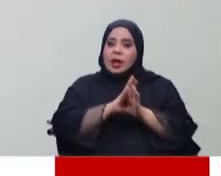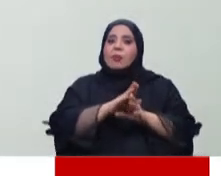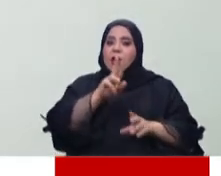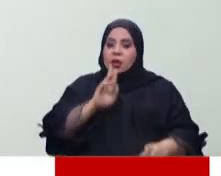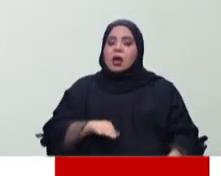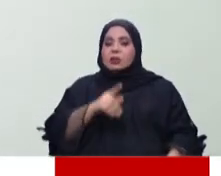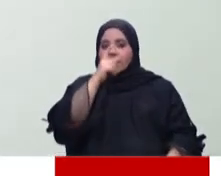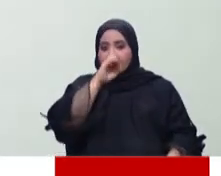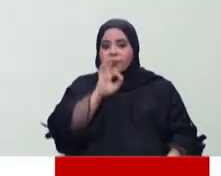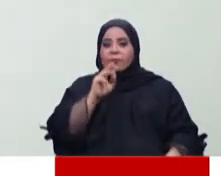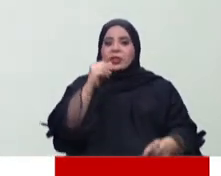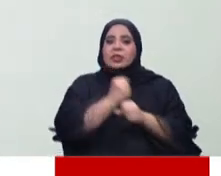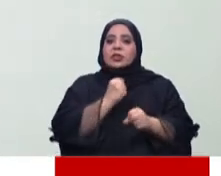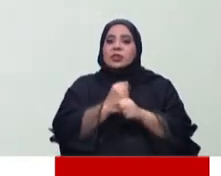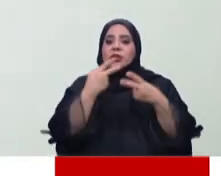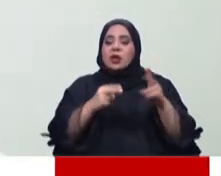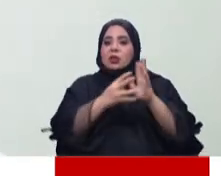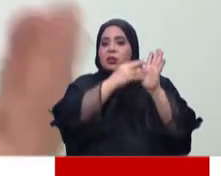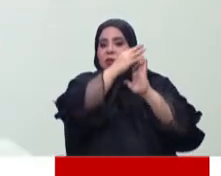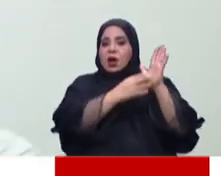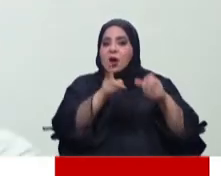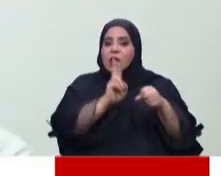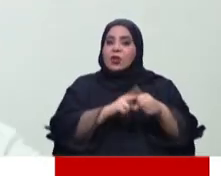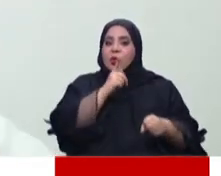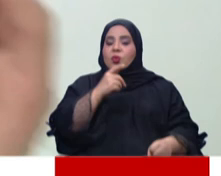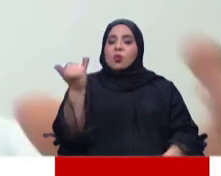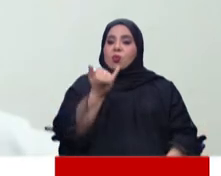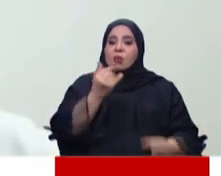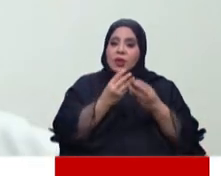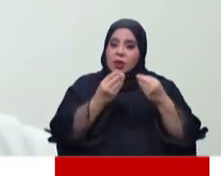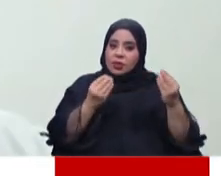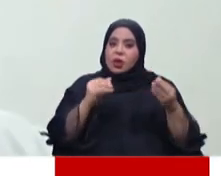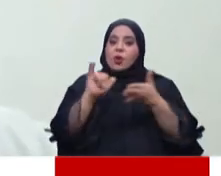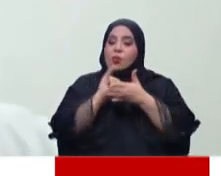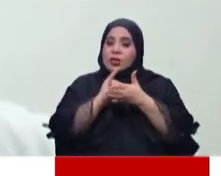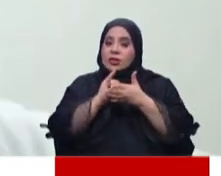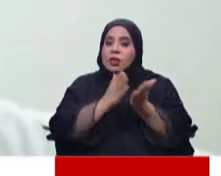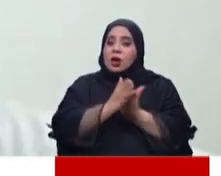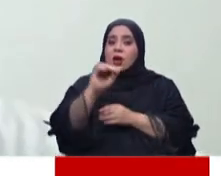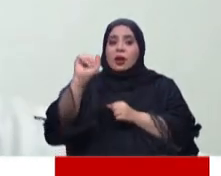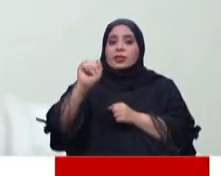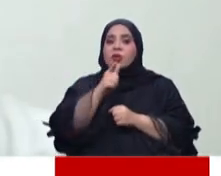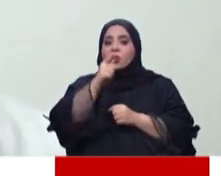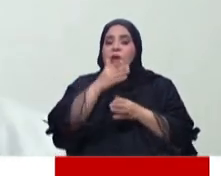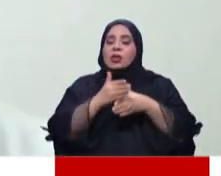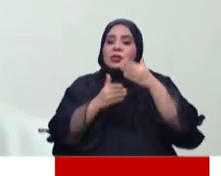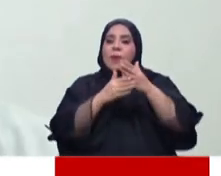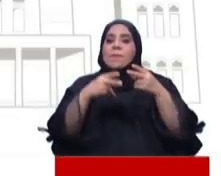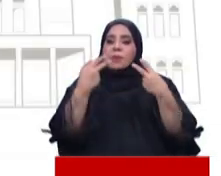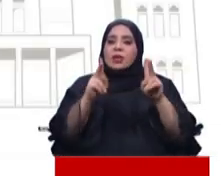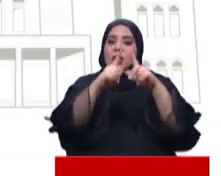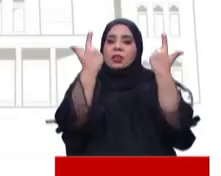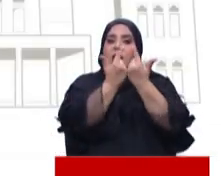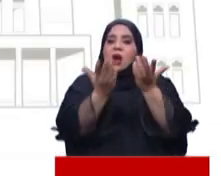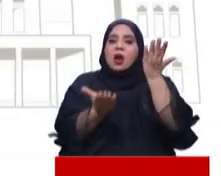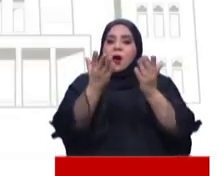بتنفيذ الخطة الوطنية منوها بمبادرة العديد من مؤسسات القطاع الخاص بإنشاء لجان